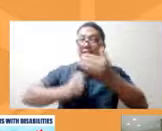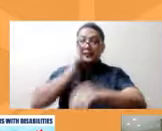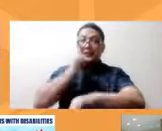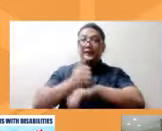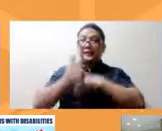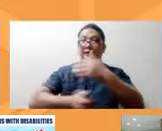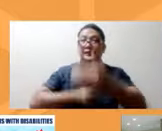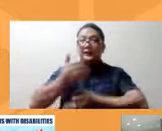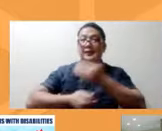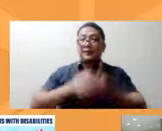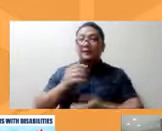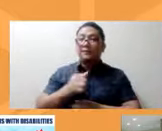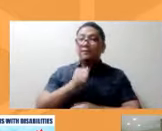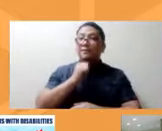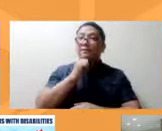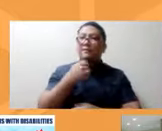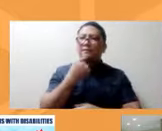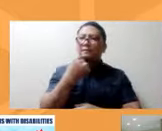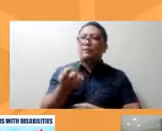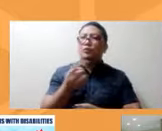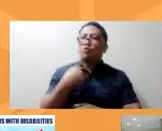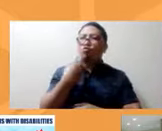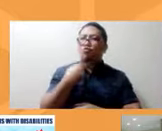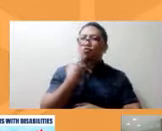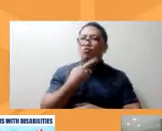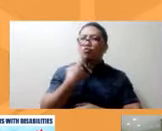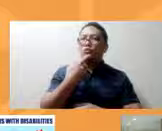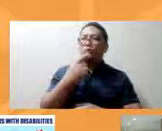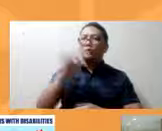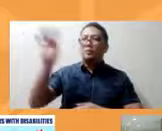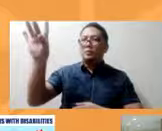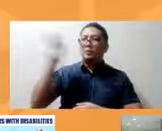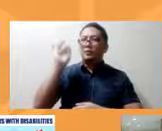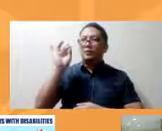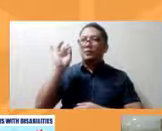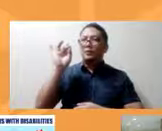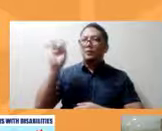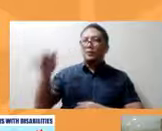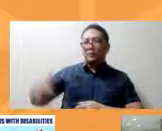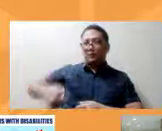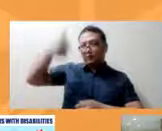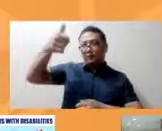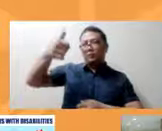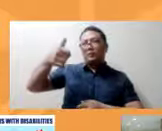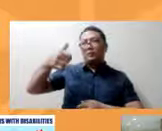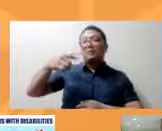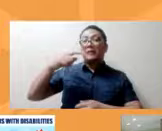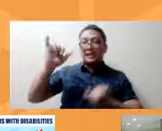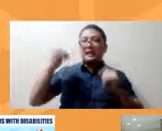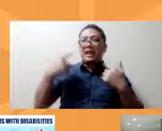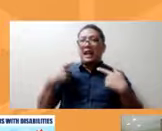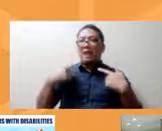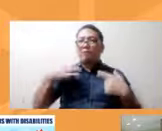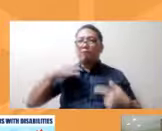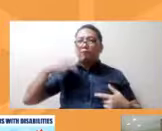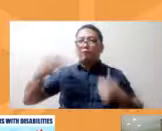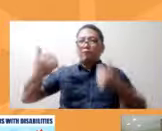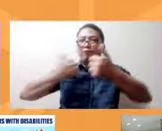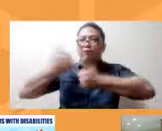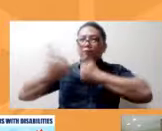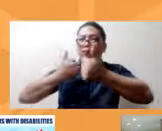magsasabi kung sinong kandidato Pero may kandidato na nagkaroon ng